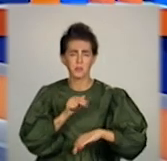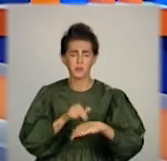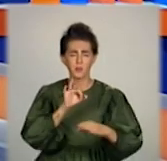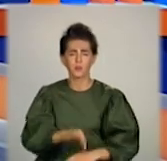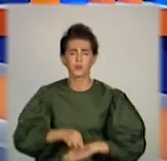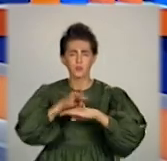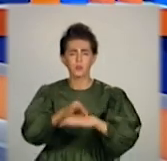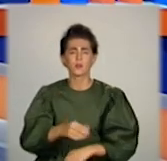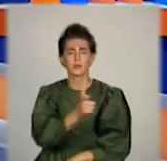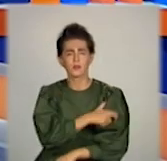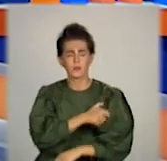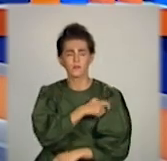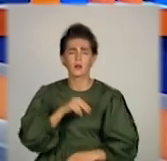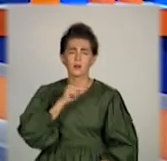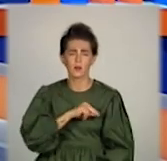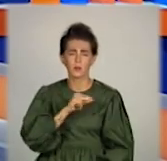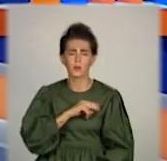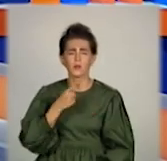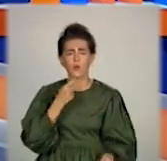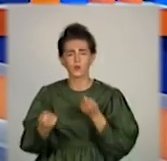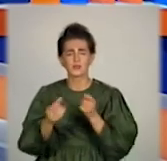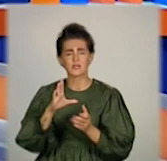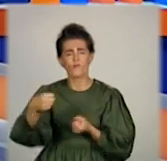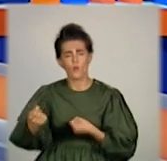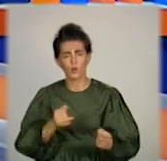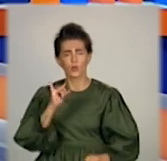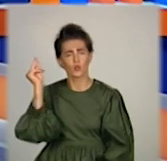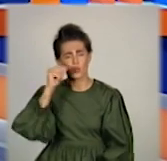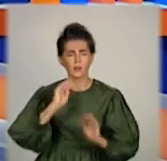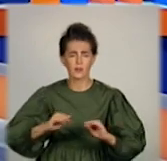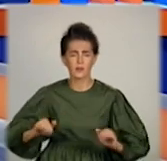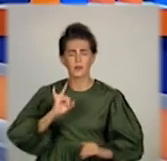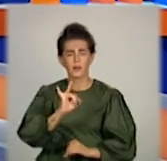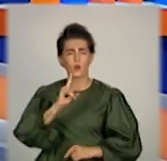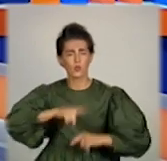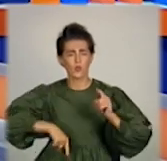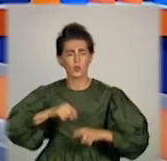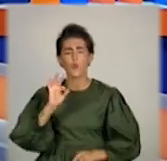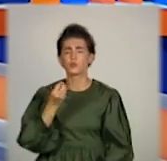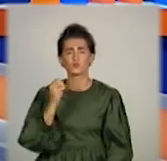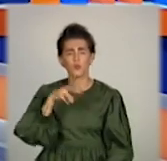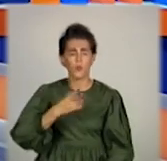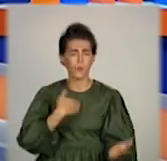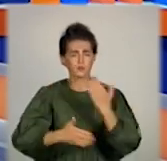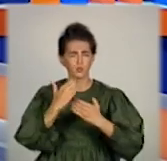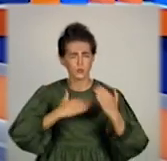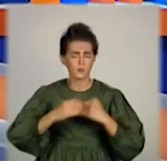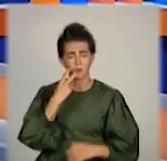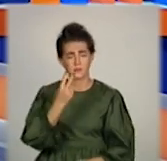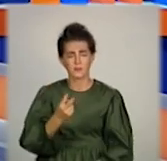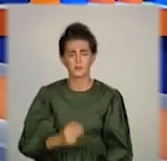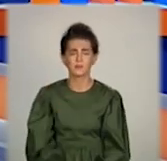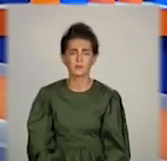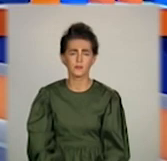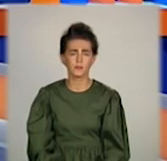проводять відпрацювання. Не лише з водіями, а й з учнями та батьками. Про що спілкується, чула Олена